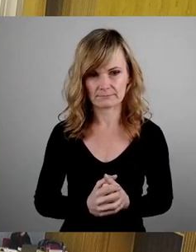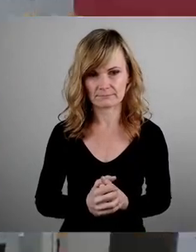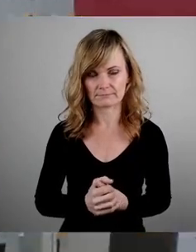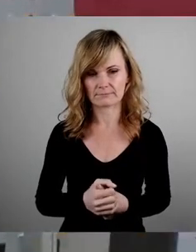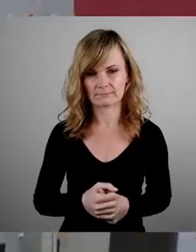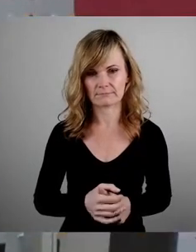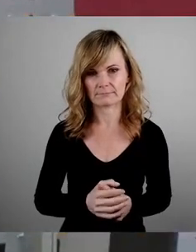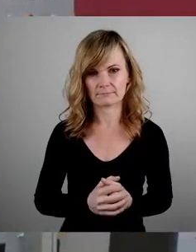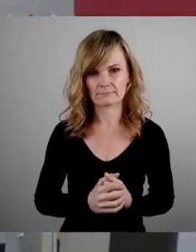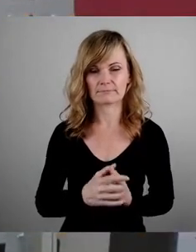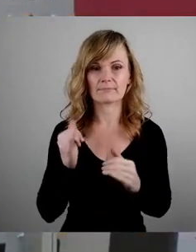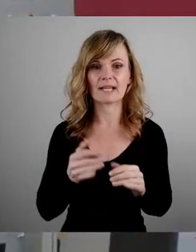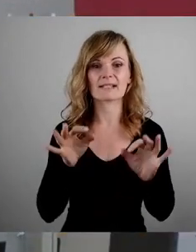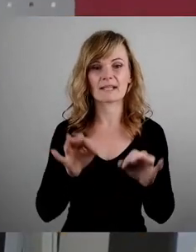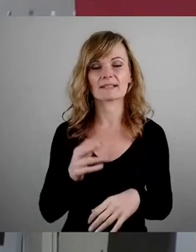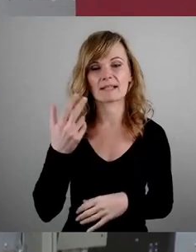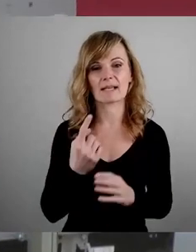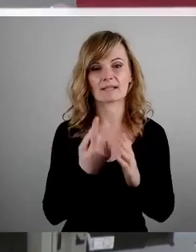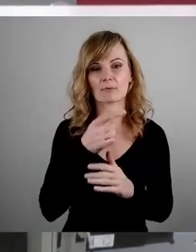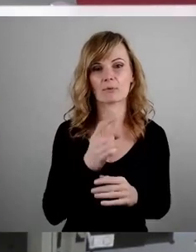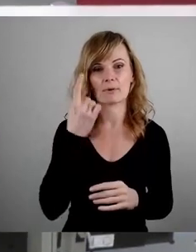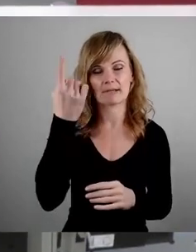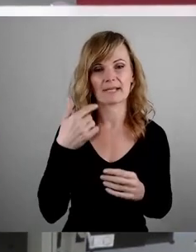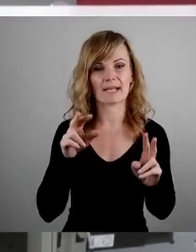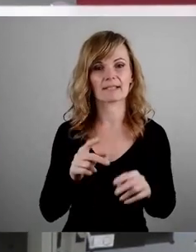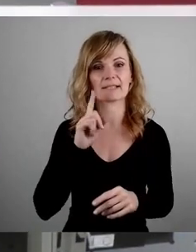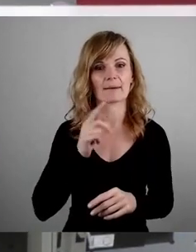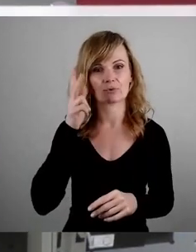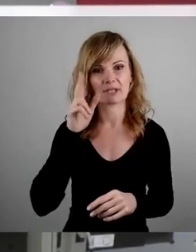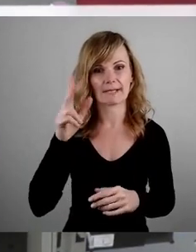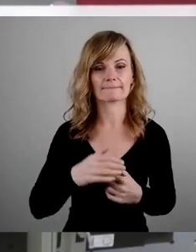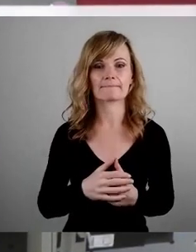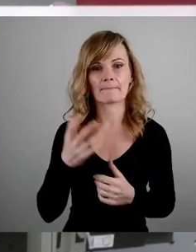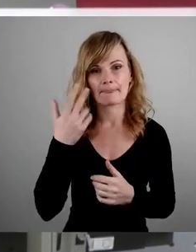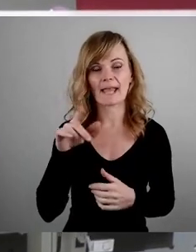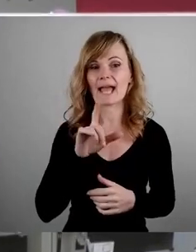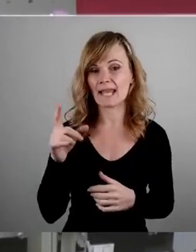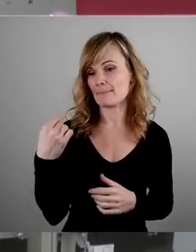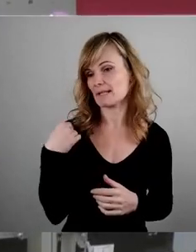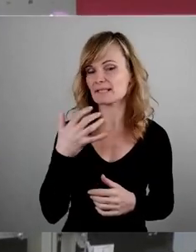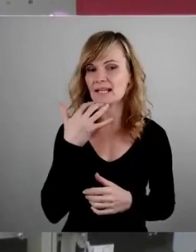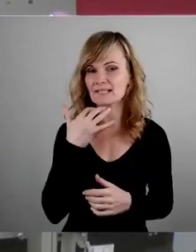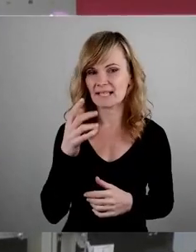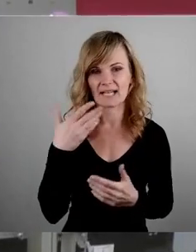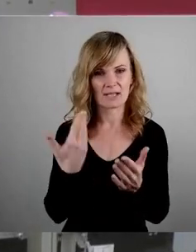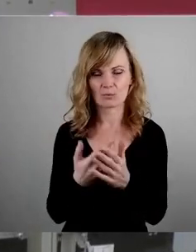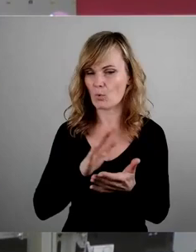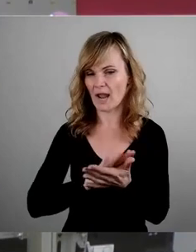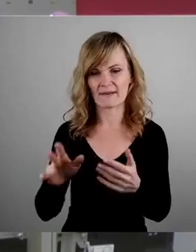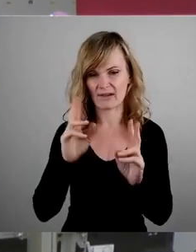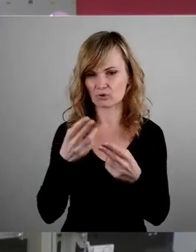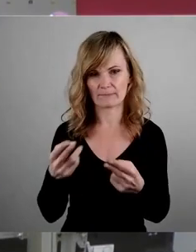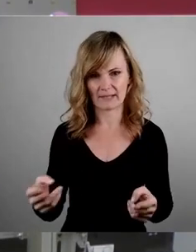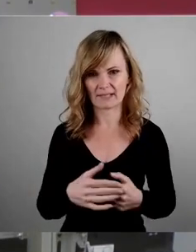Ja, sehr geehrter Herr Asser-Bürgermeister, sehr geehrte Damen und Herren. Herr Lehmann, was Sie hier erzählen, das stimmt ja so einfach nicht. Es geht nicht darum,